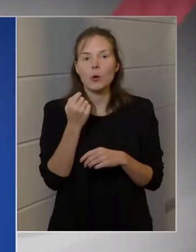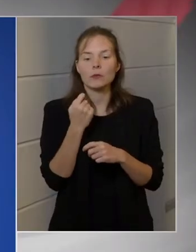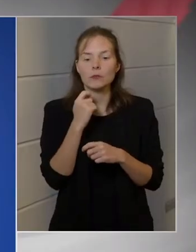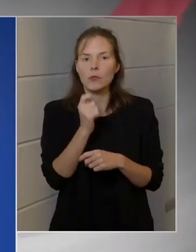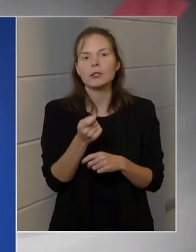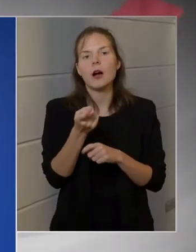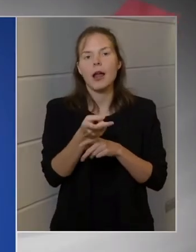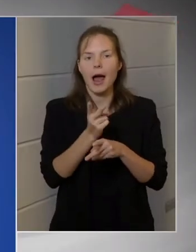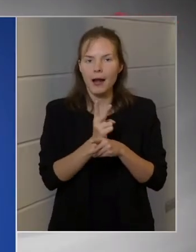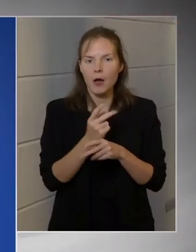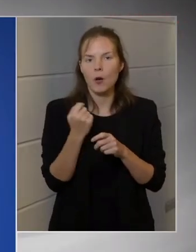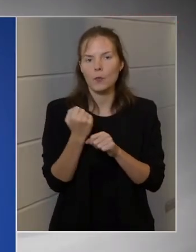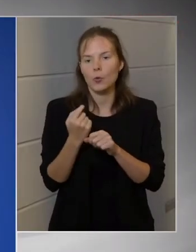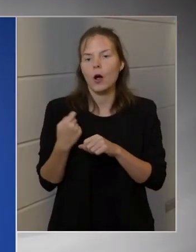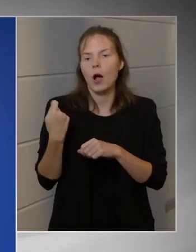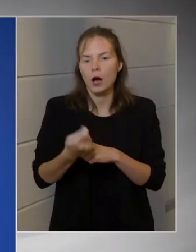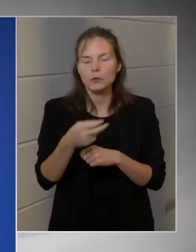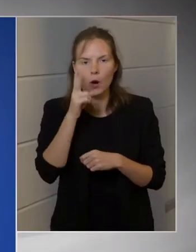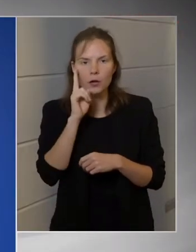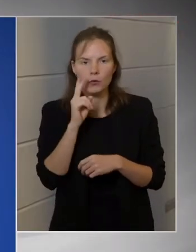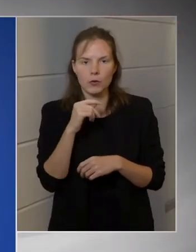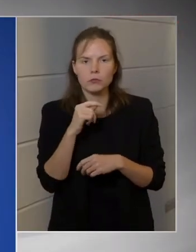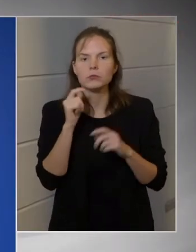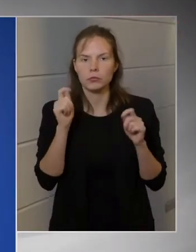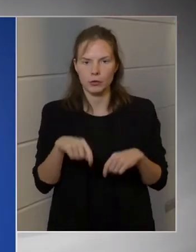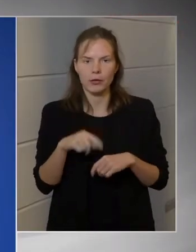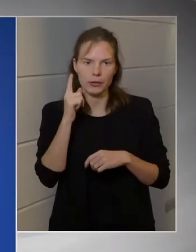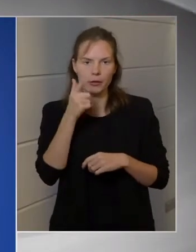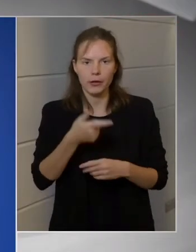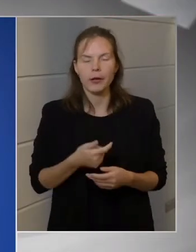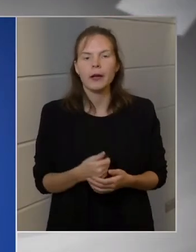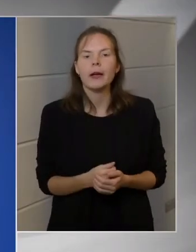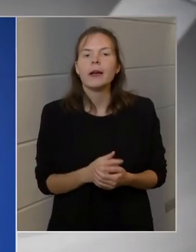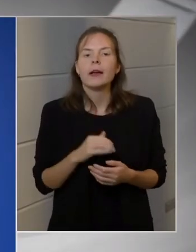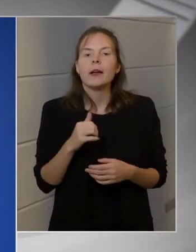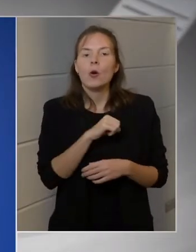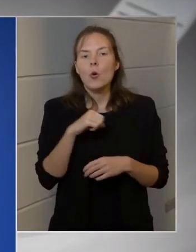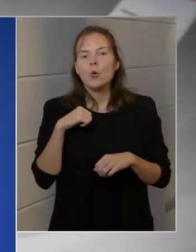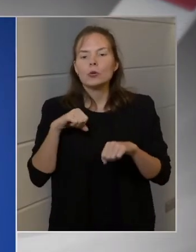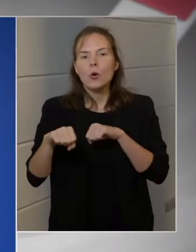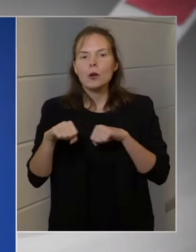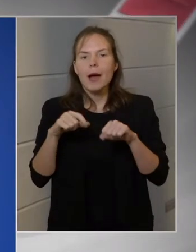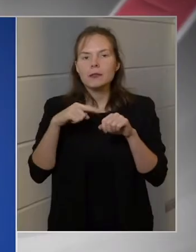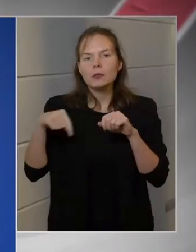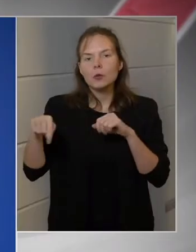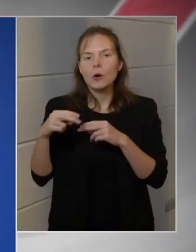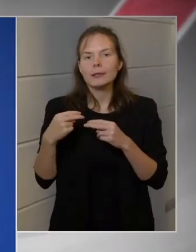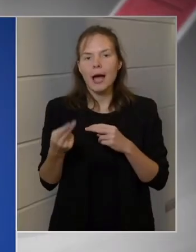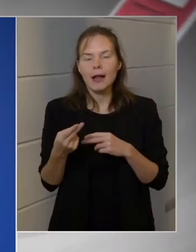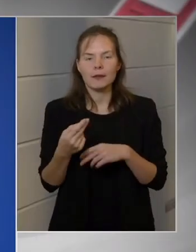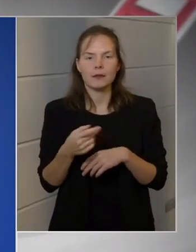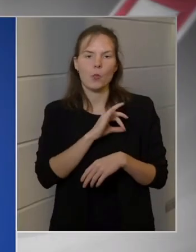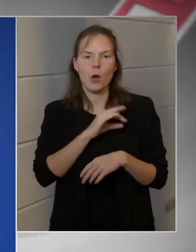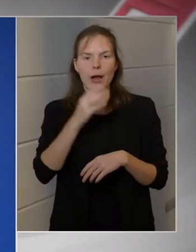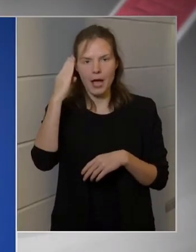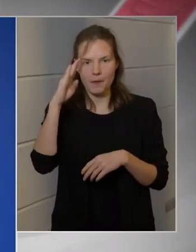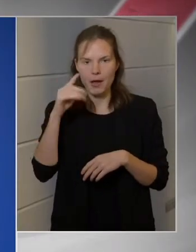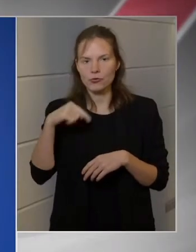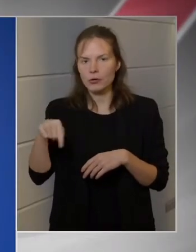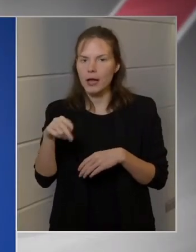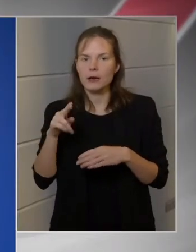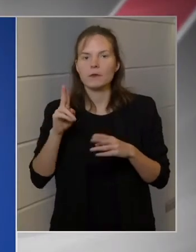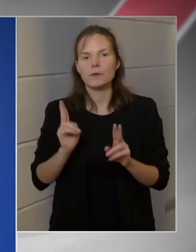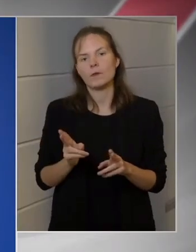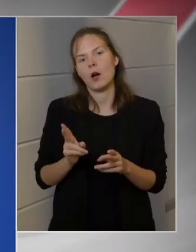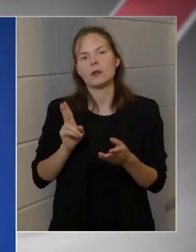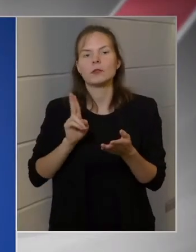akkor ezzel a felhatalmazással élni fog. Az önkormányzatoknál pedig a polgármesterek jogosultak arról dönteni, hogy elrendelik